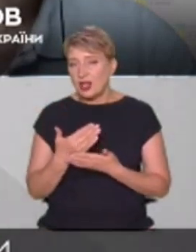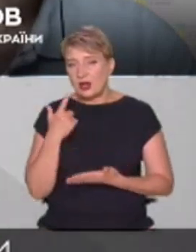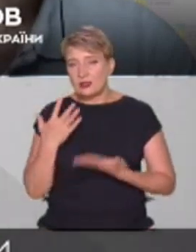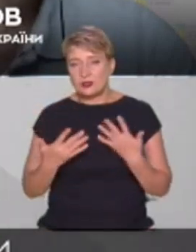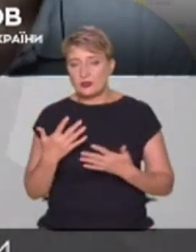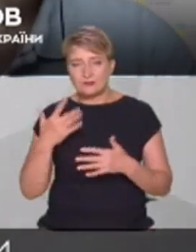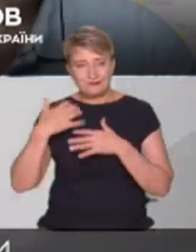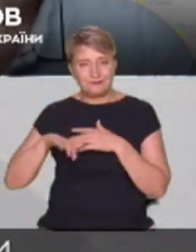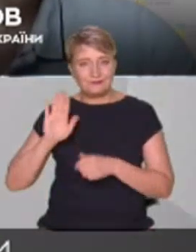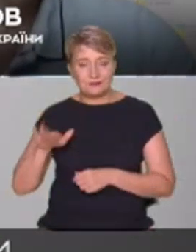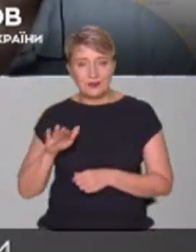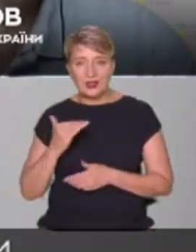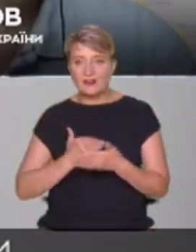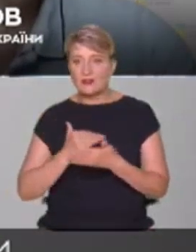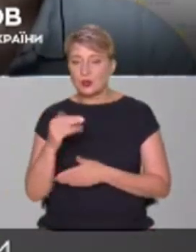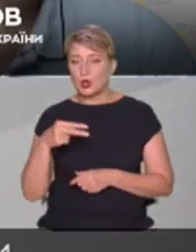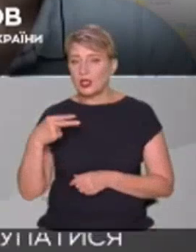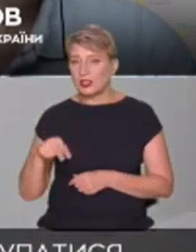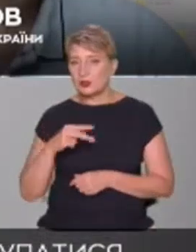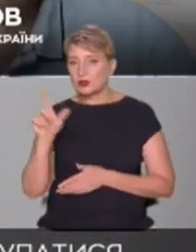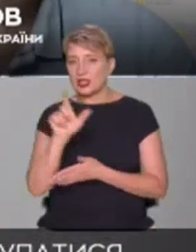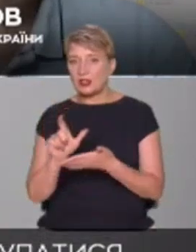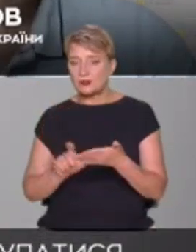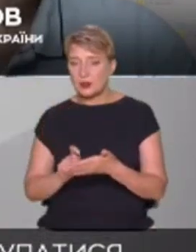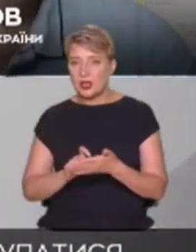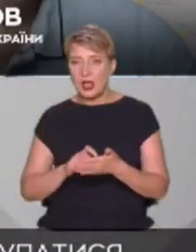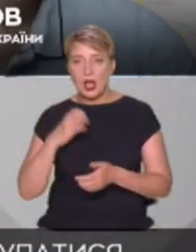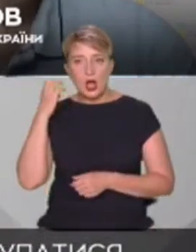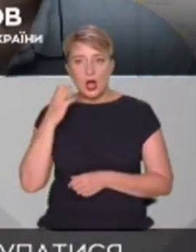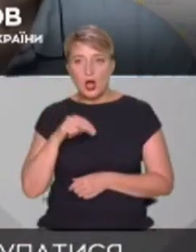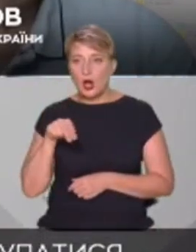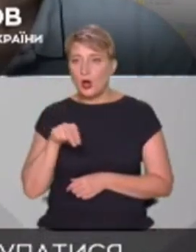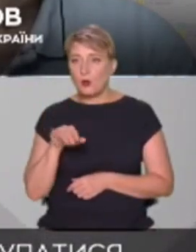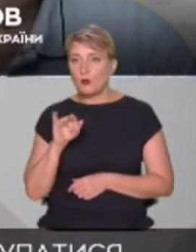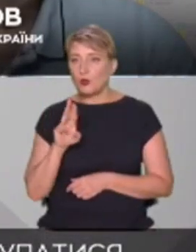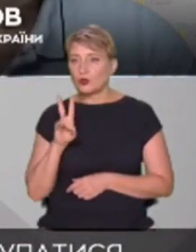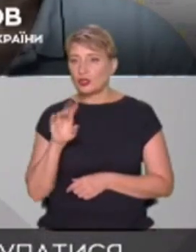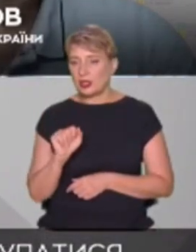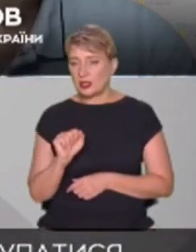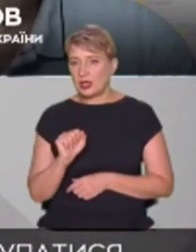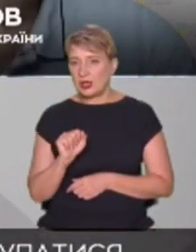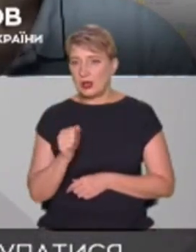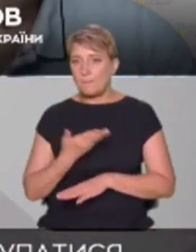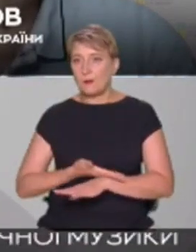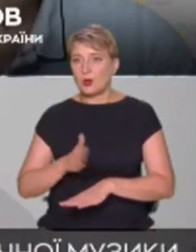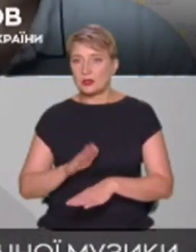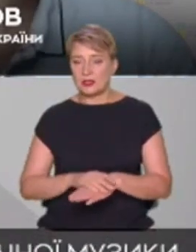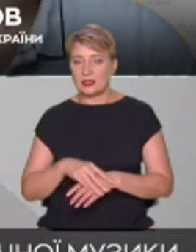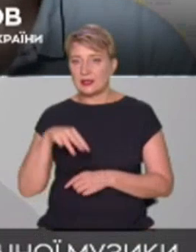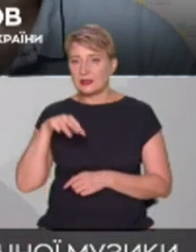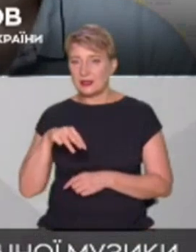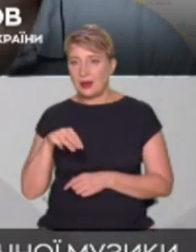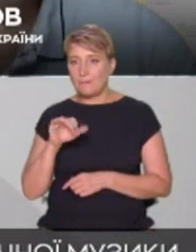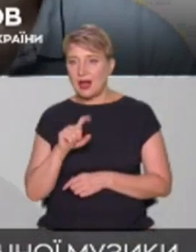літературного твору Пушкіна Полтава. Я тільки хотіла вас про це спитати, там же Мазепа зовсім в іншій ролі.